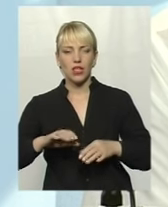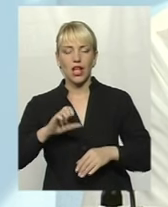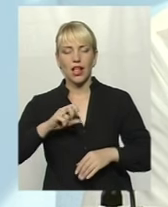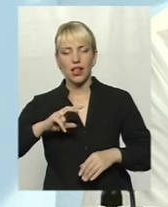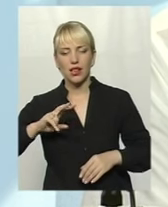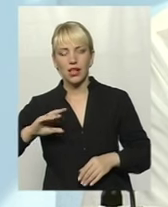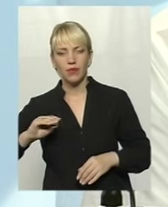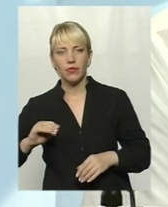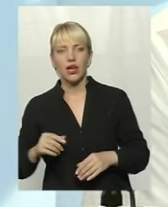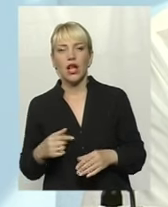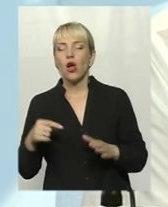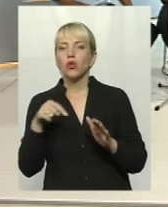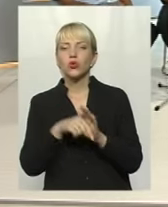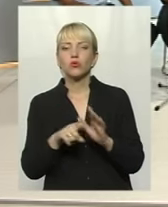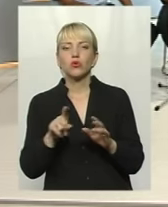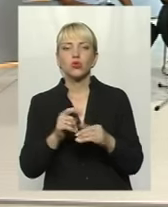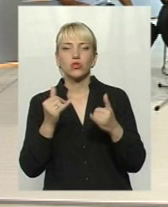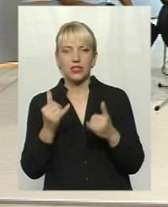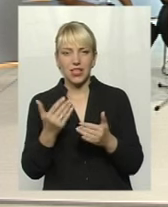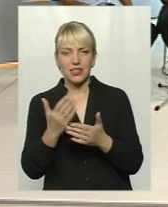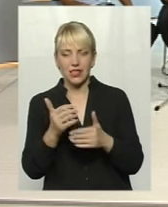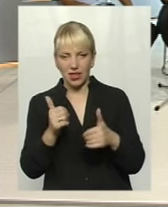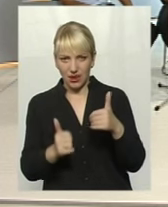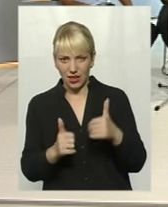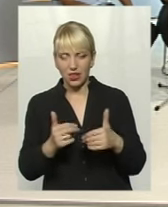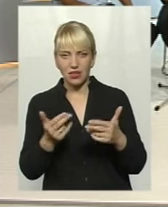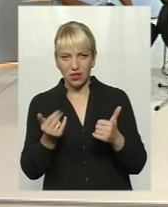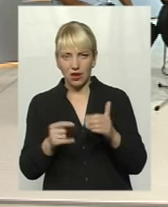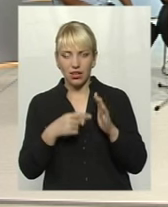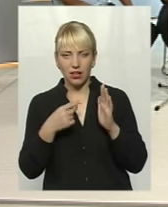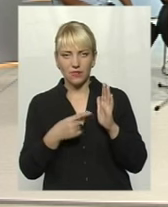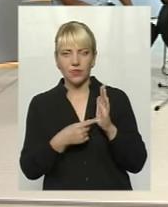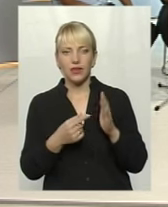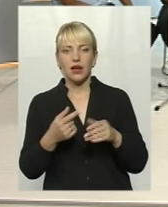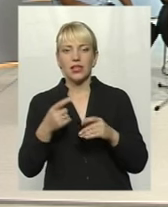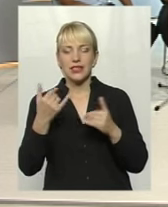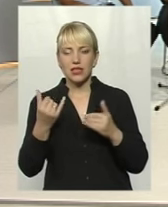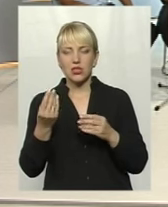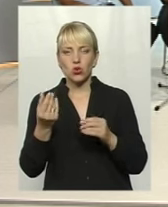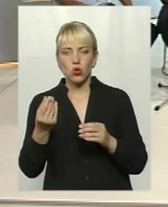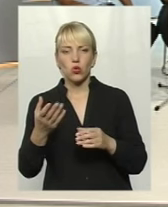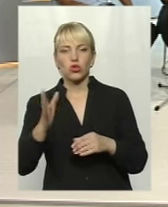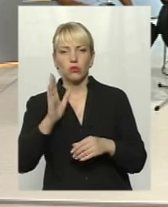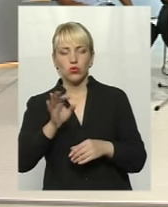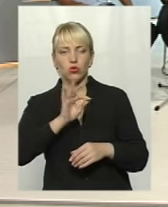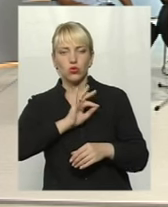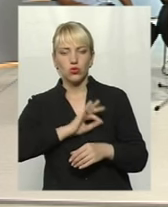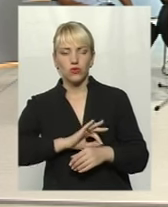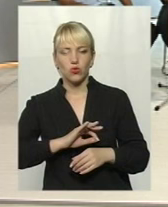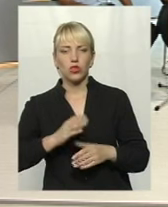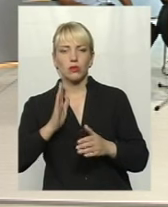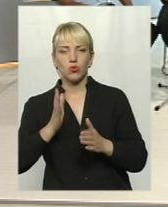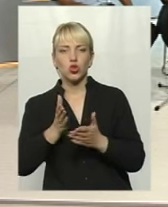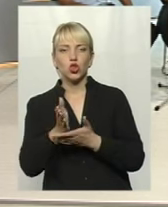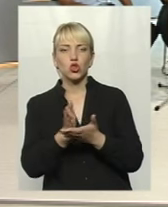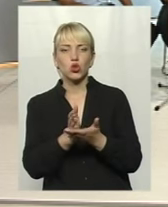відбувається процес тендерних процедур, так? Тобто протягом цього місяця ці 500 тисяч освоюються служби автомобільних доріг, яка собі вибирає